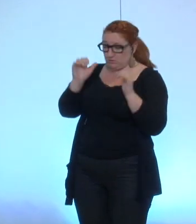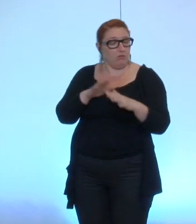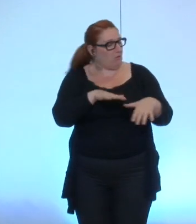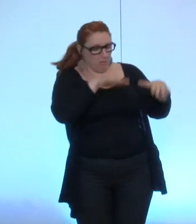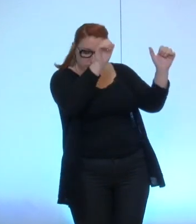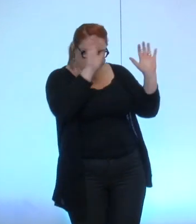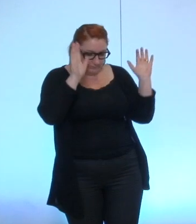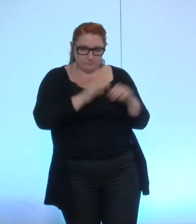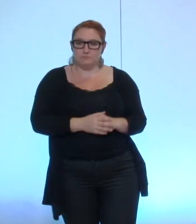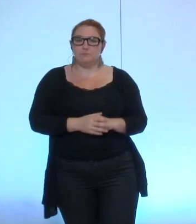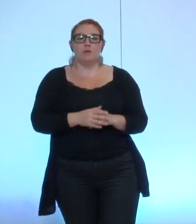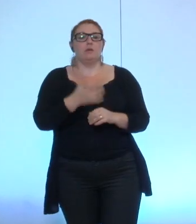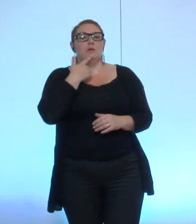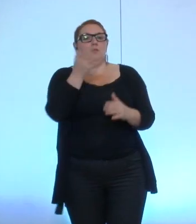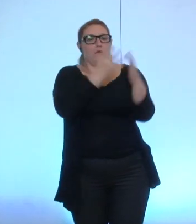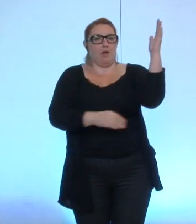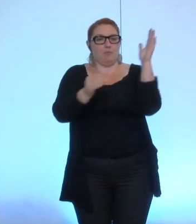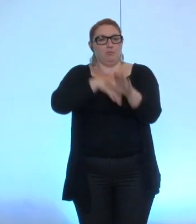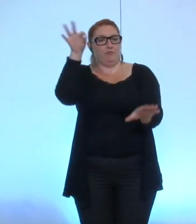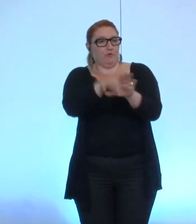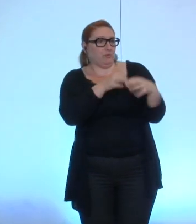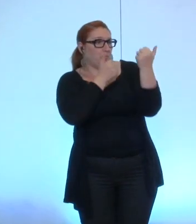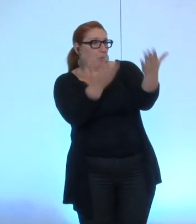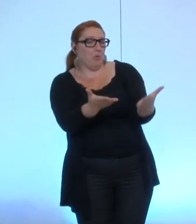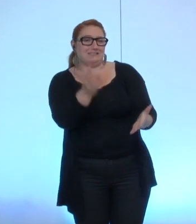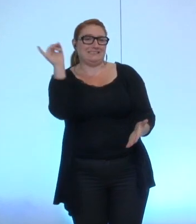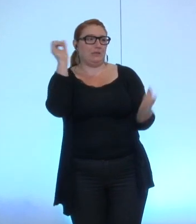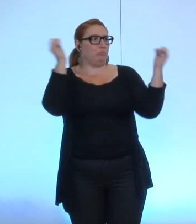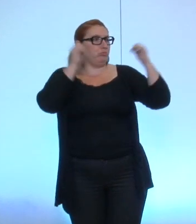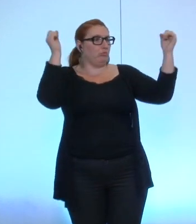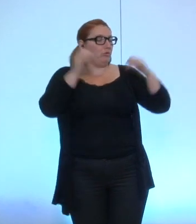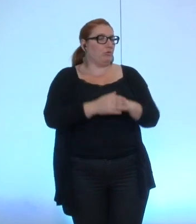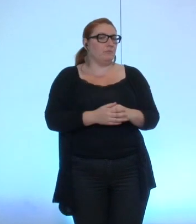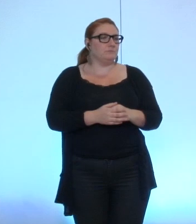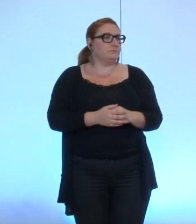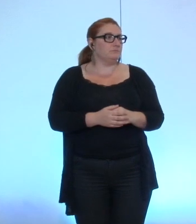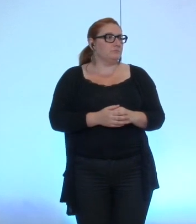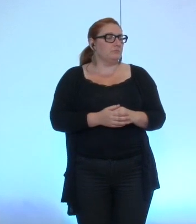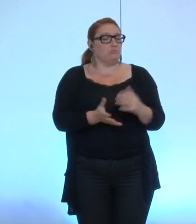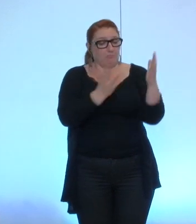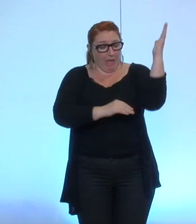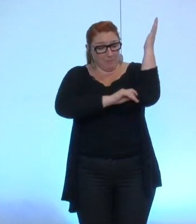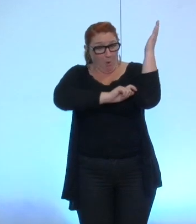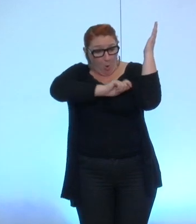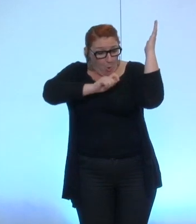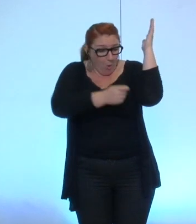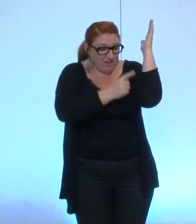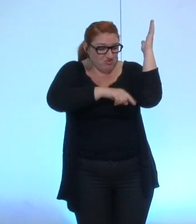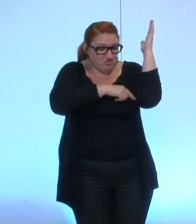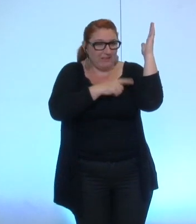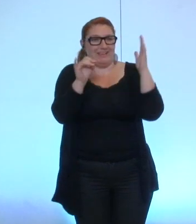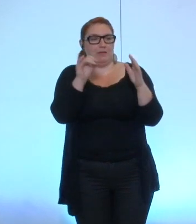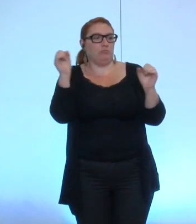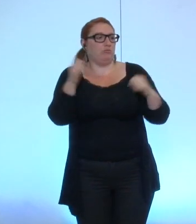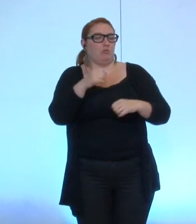donc je mets cet amendement en voie qui est pour ce sous-amendement ce sous-amendement donc le fond national